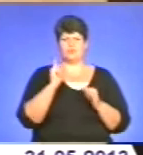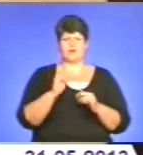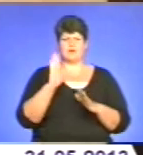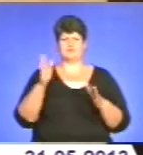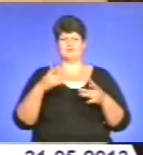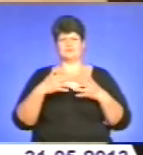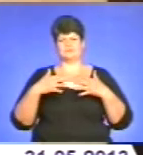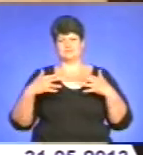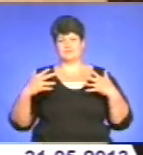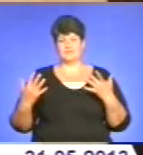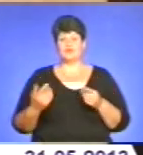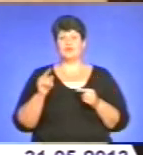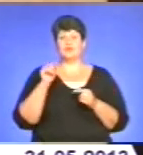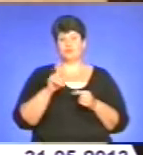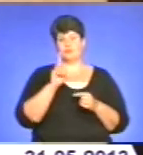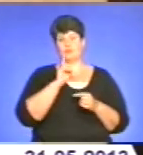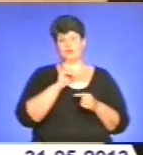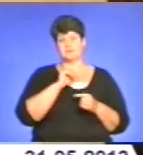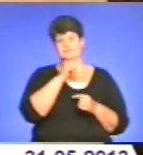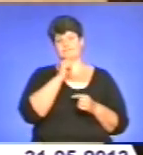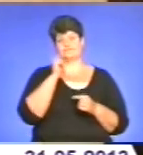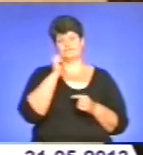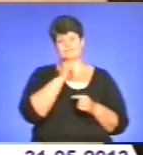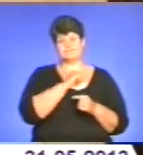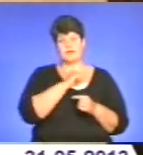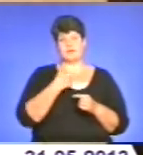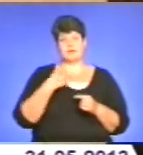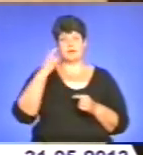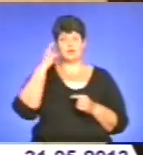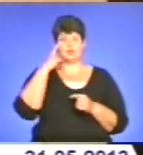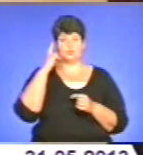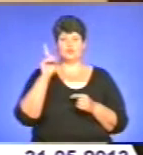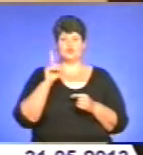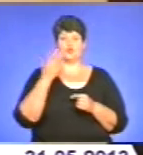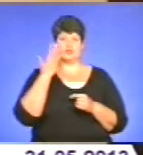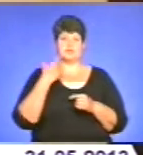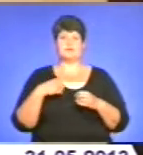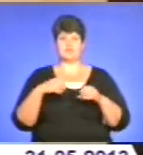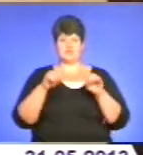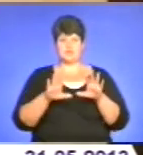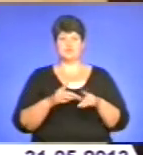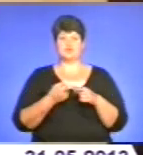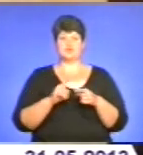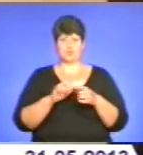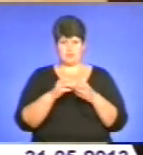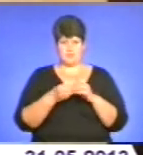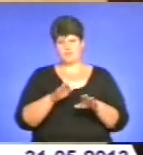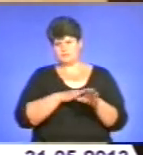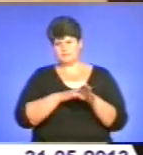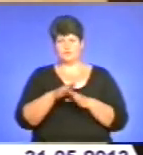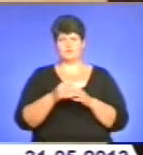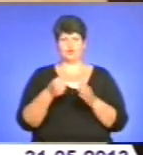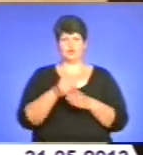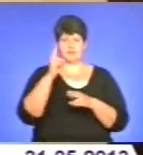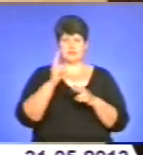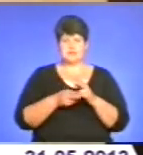подібне. Тому поки ми тримаємо це в секреті. Але я думаю, що тут, коли ми вже вирішимо цю проблему, коли вже однозначно підемо до її